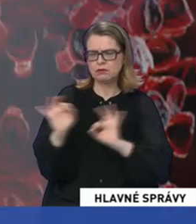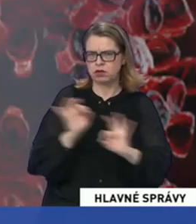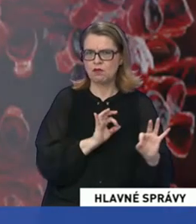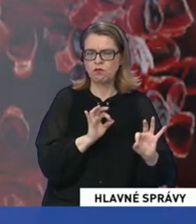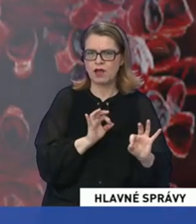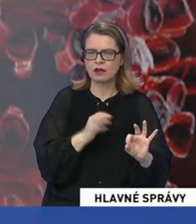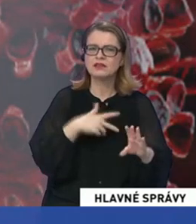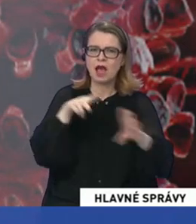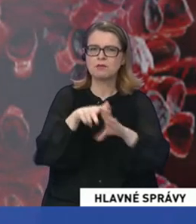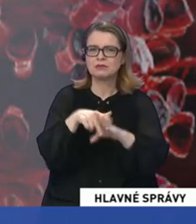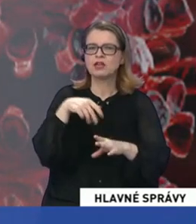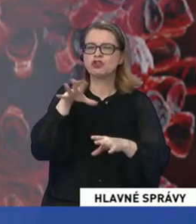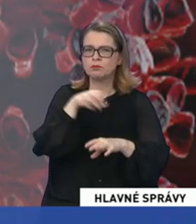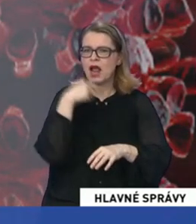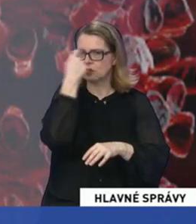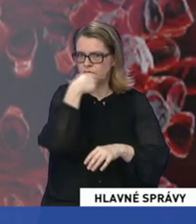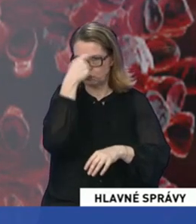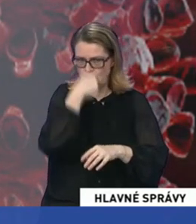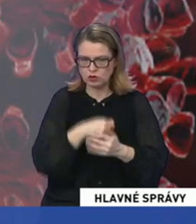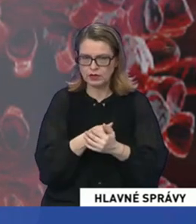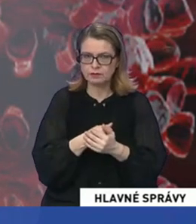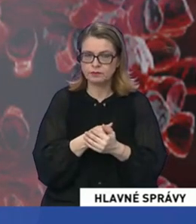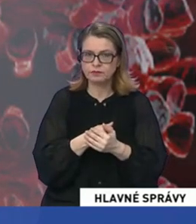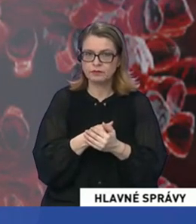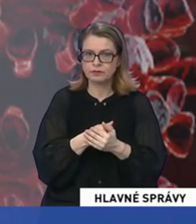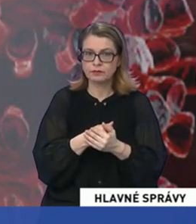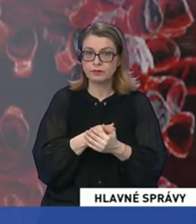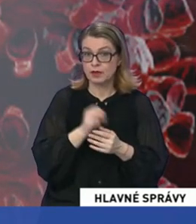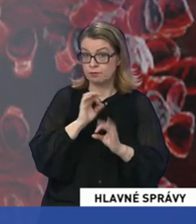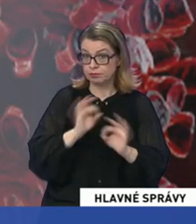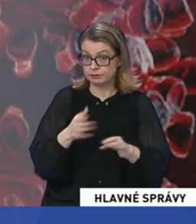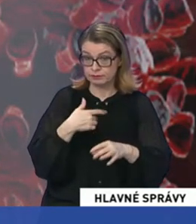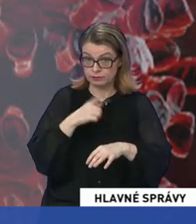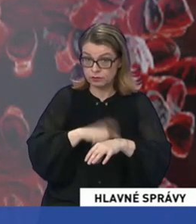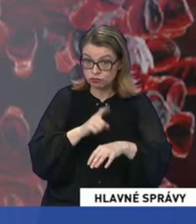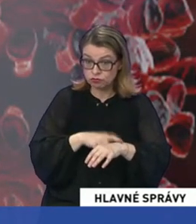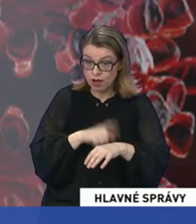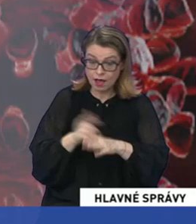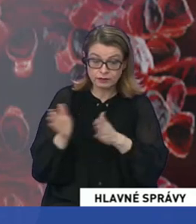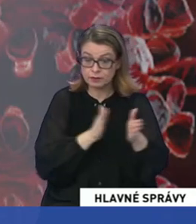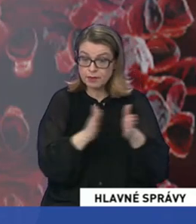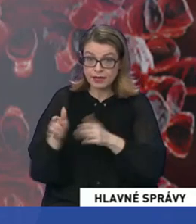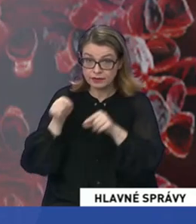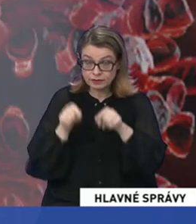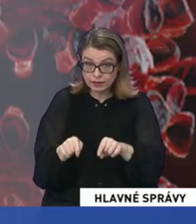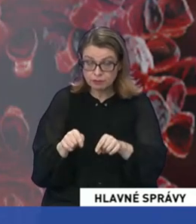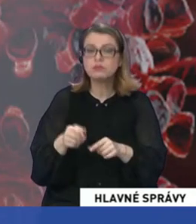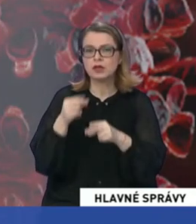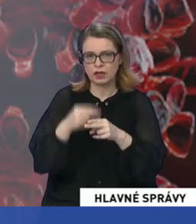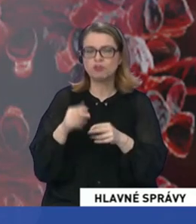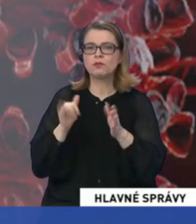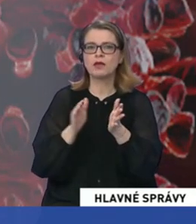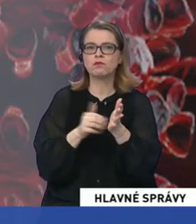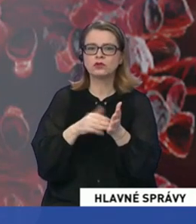zariadeniach zabezpečiť odber zorek. Takisto, ak nám vyjde čas medzi karanténnymi zariadeniami, tak riešime aj potreby